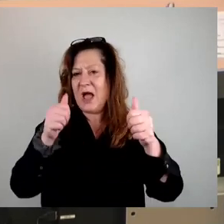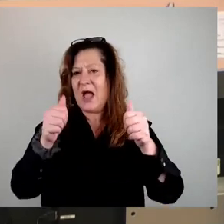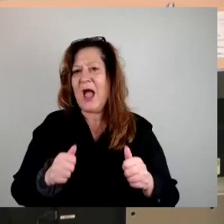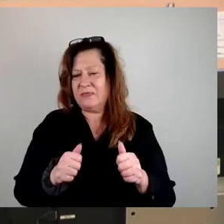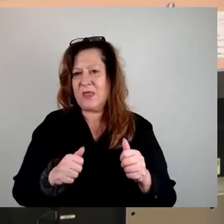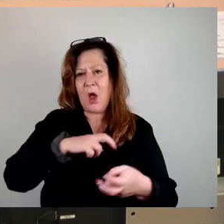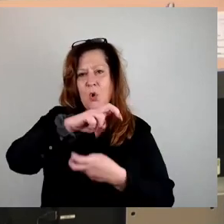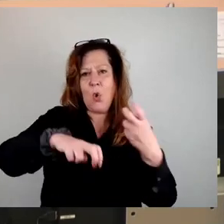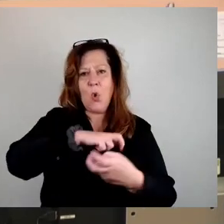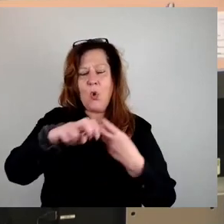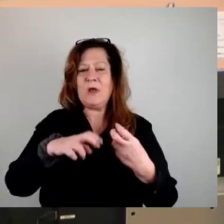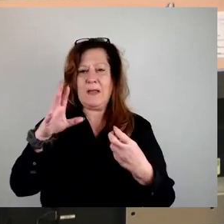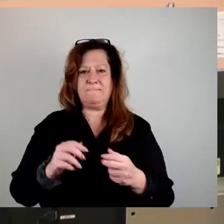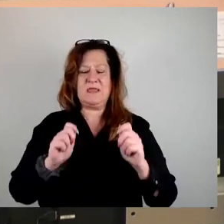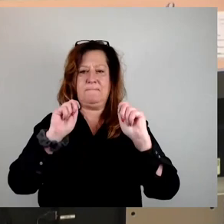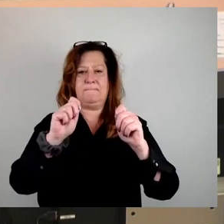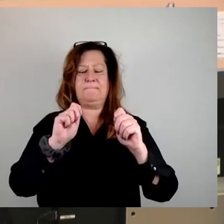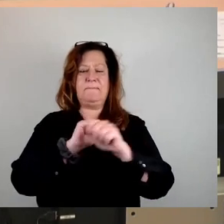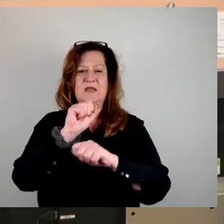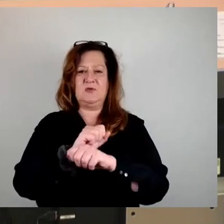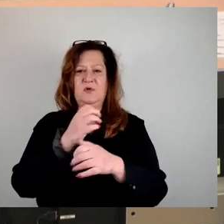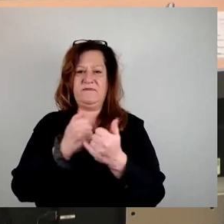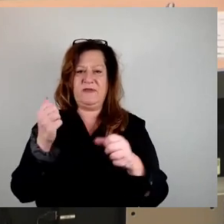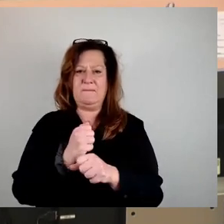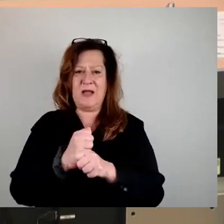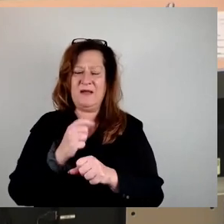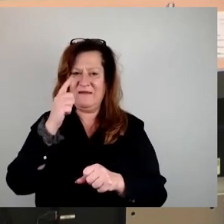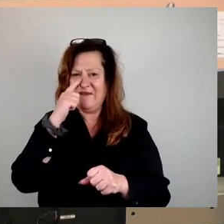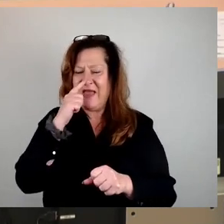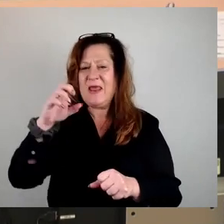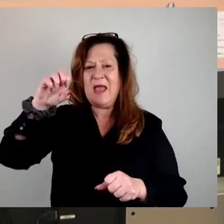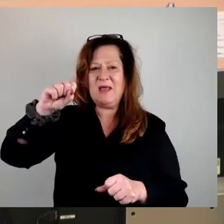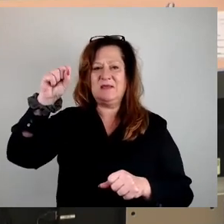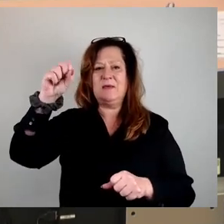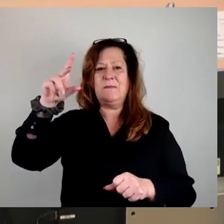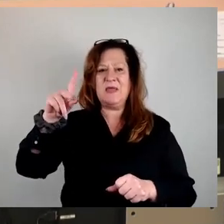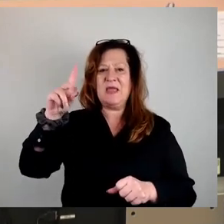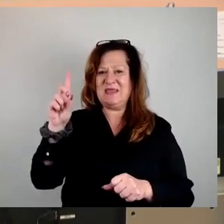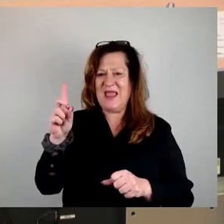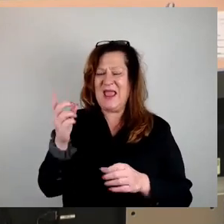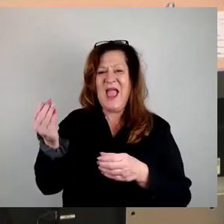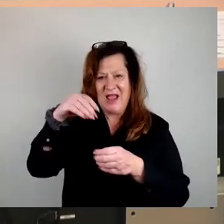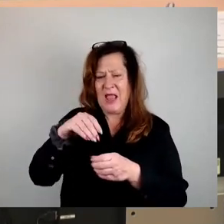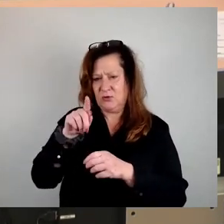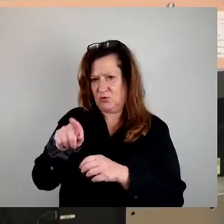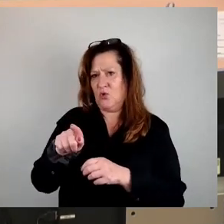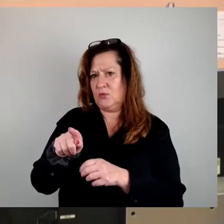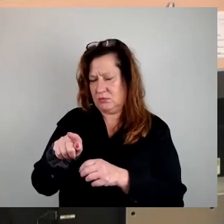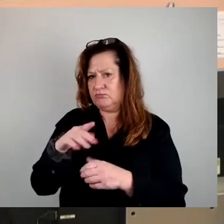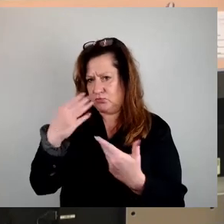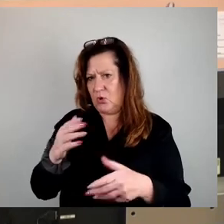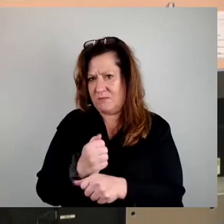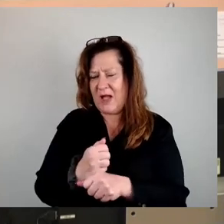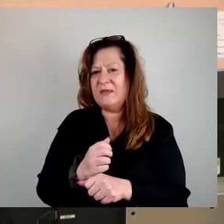stellen. Ich glaube, wenn wir die Ergänzung der SPD-Fraktion in der Vorlage vorgenommen haben, dann können wir durchaus beschließen, dass der Petition teilweise